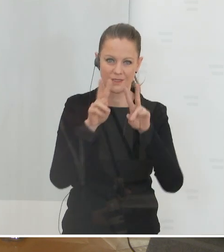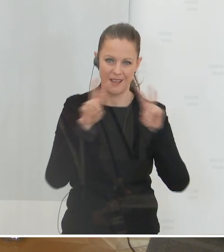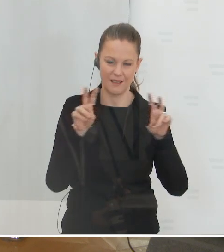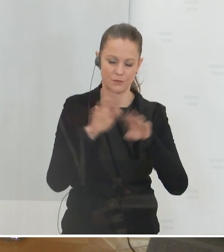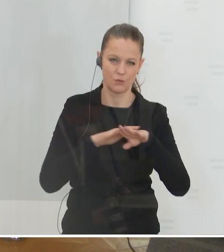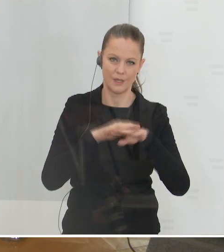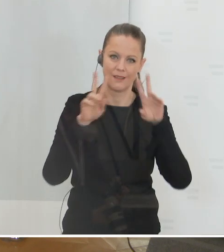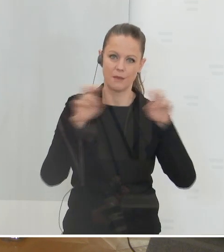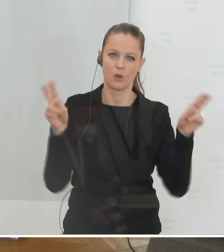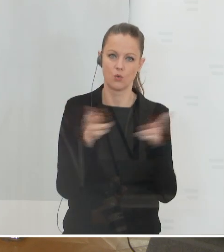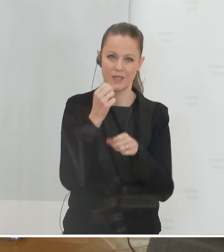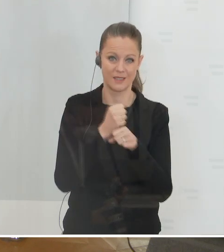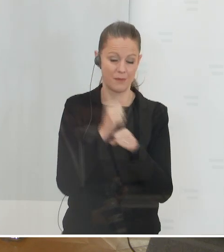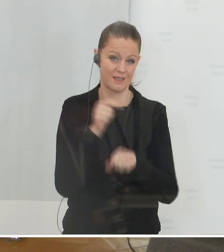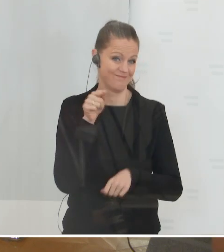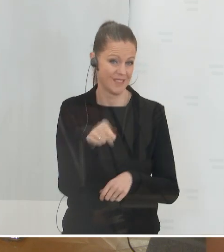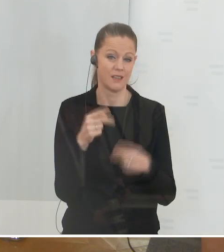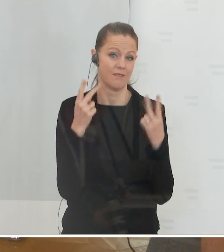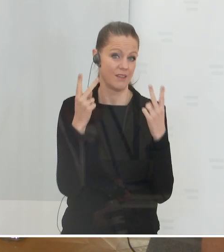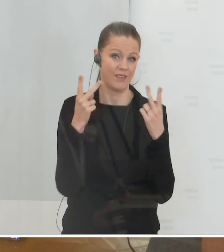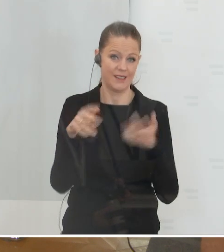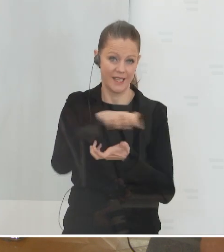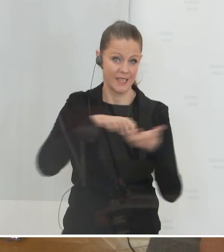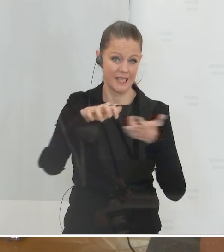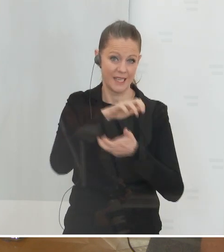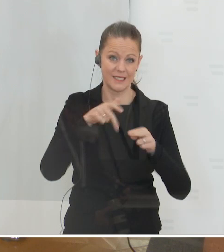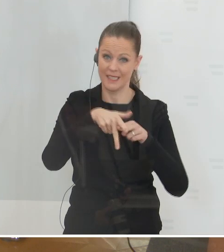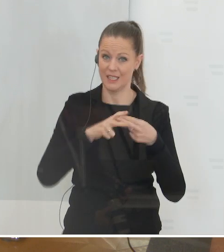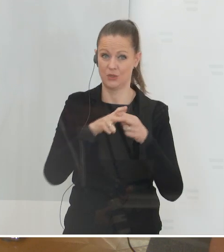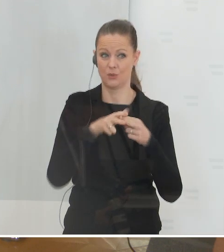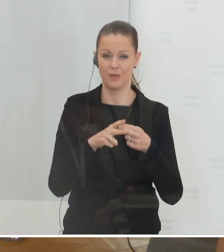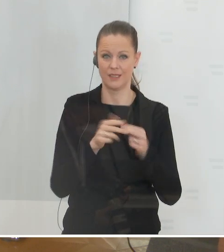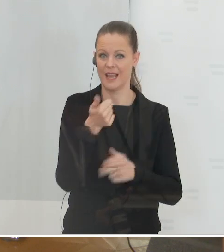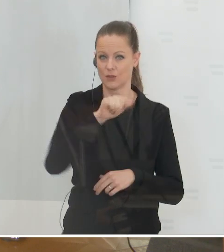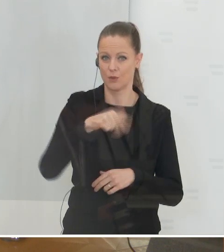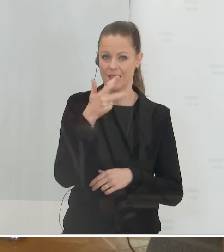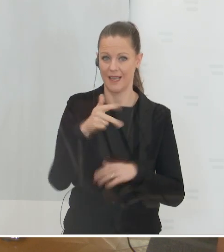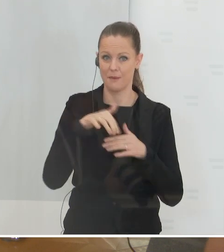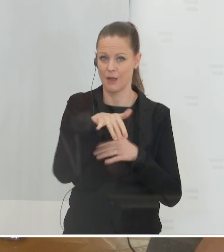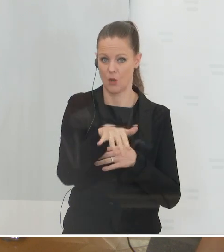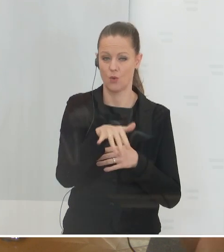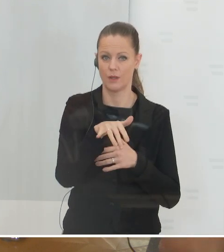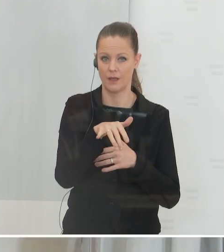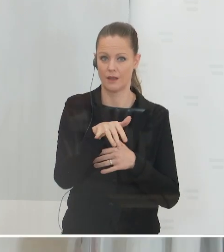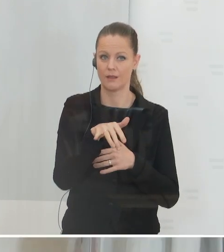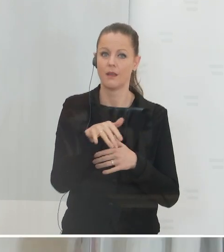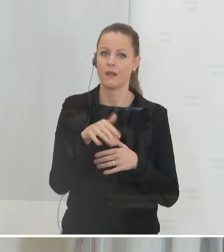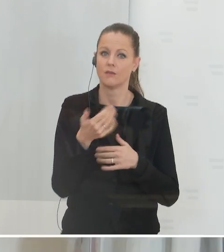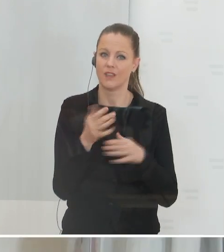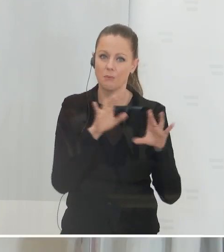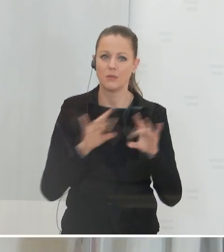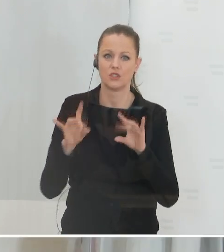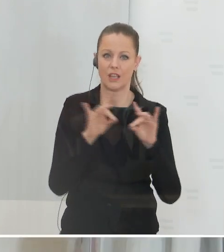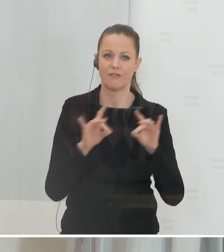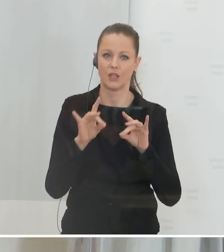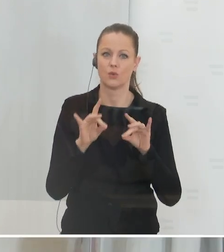haben die Kurzarbeit als ganz wichtiges Kriseninstrument erlebt. Sie hat 1,3 Millionen Beschäftigungsverhältnisse